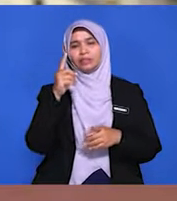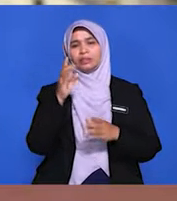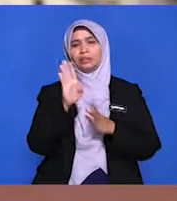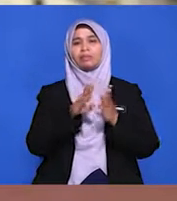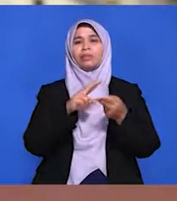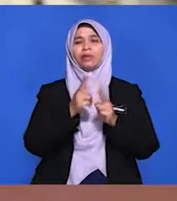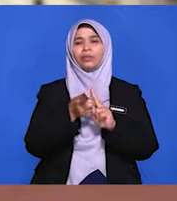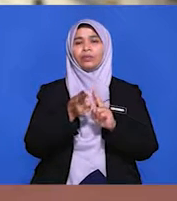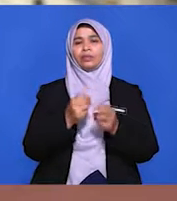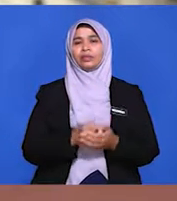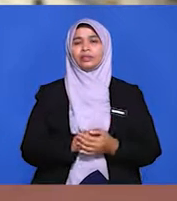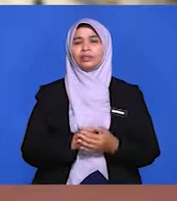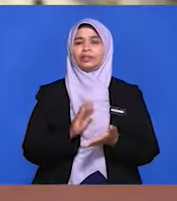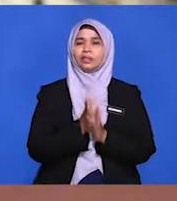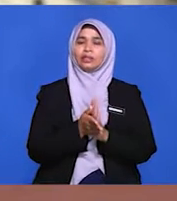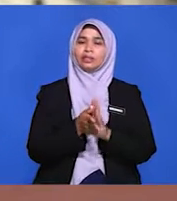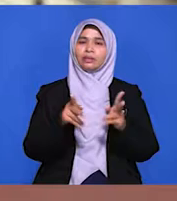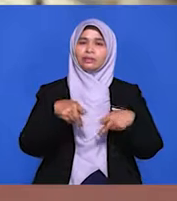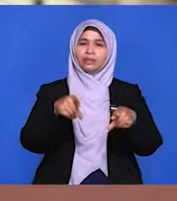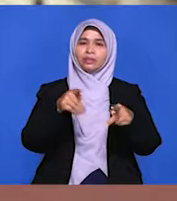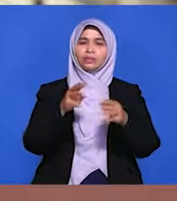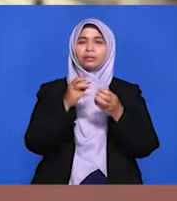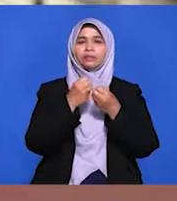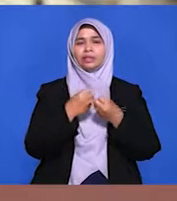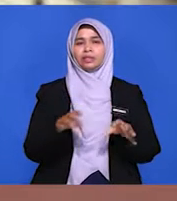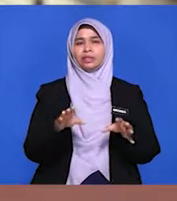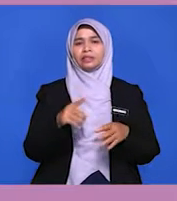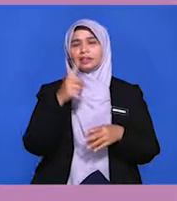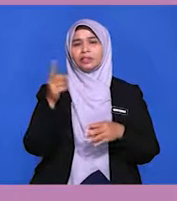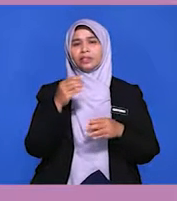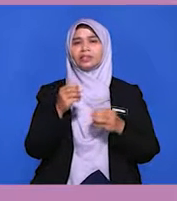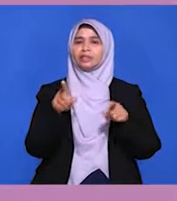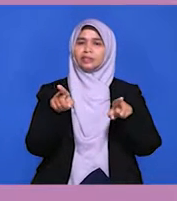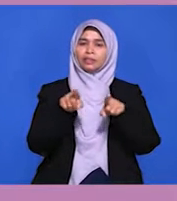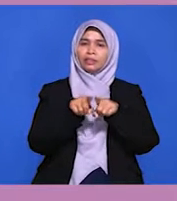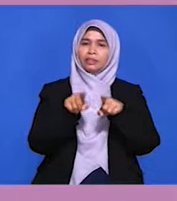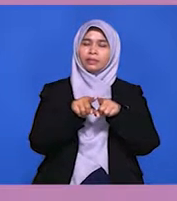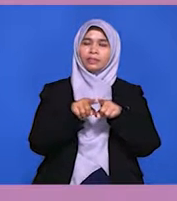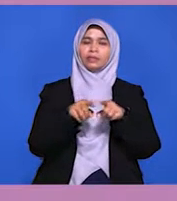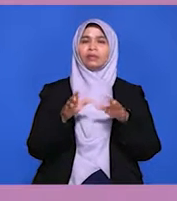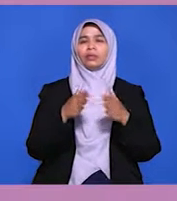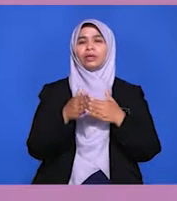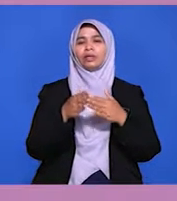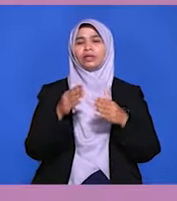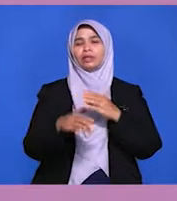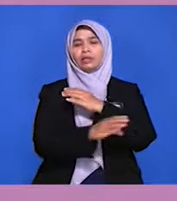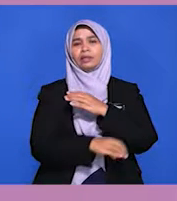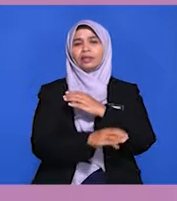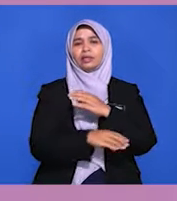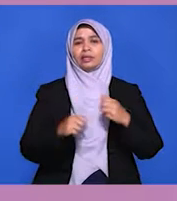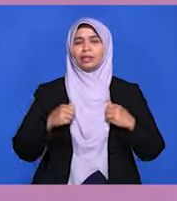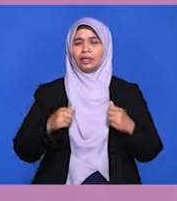dengan dinamik. Justru proses penyelesaiannya sentiasa diselaraskan oleh negara anggota.